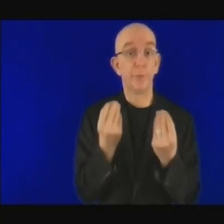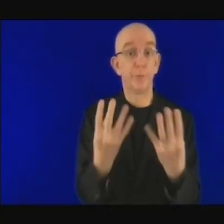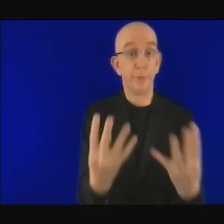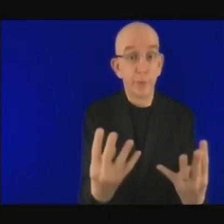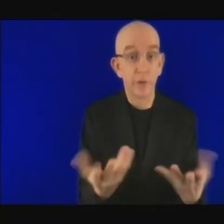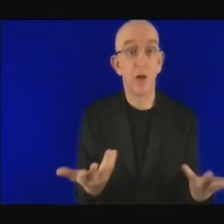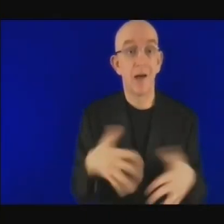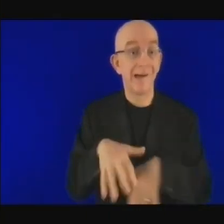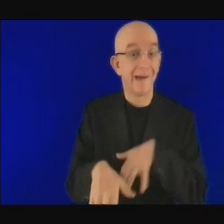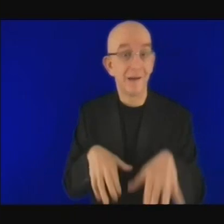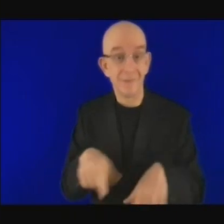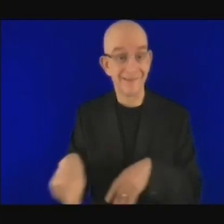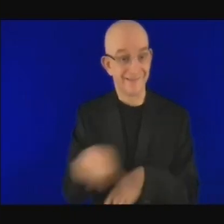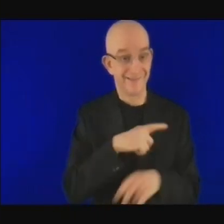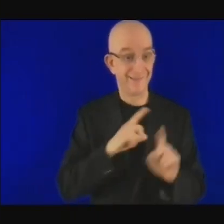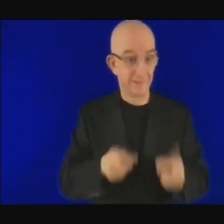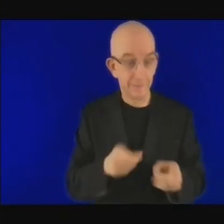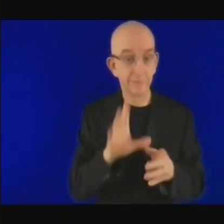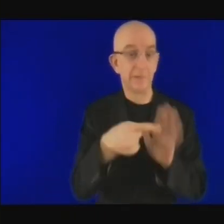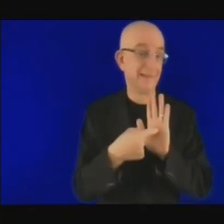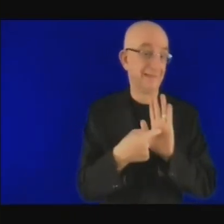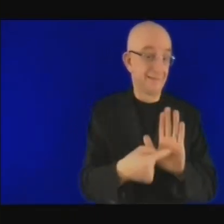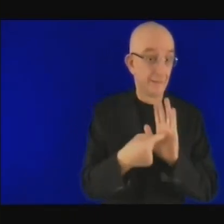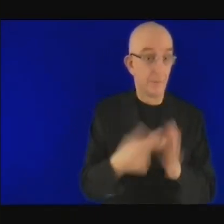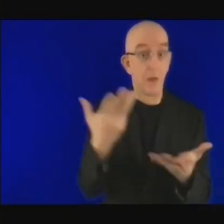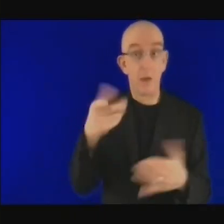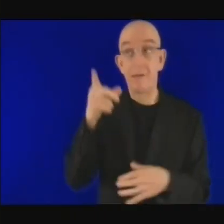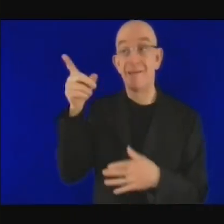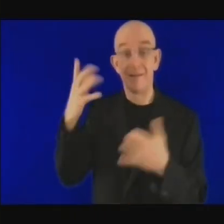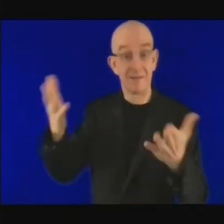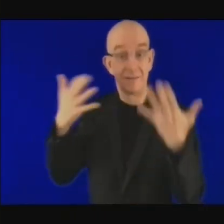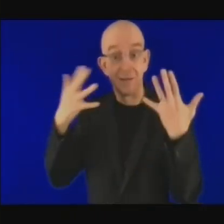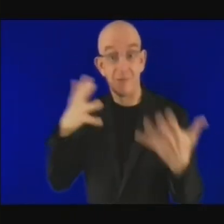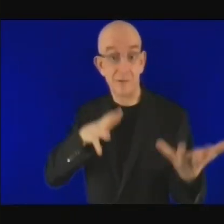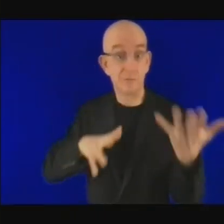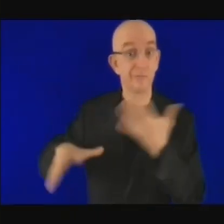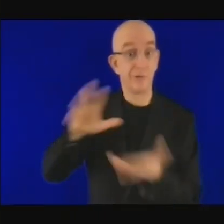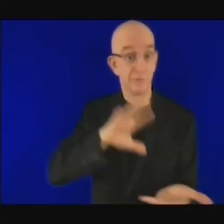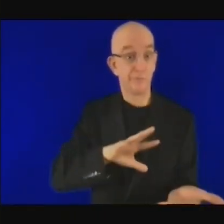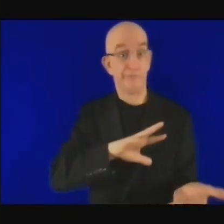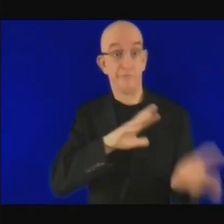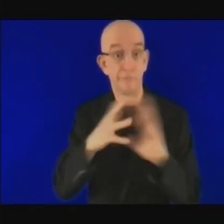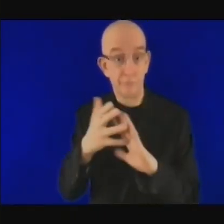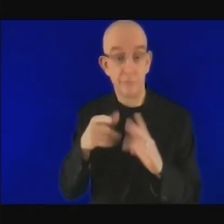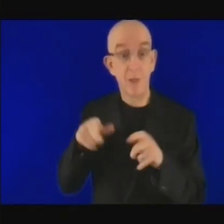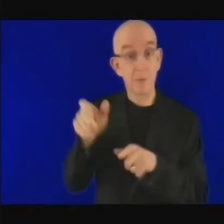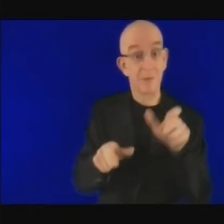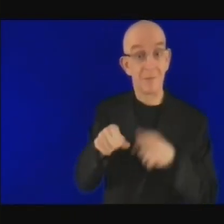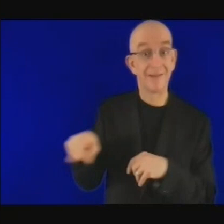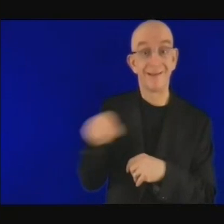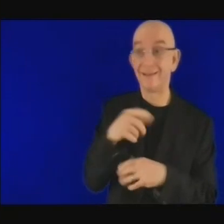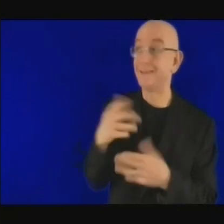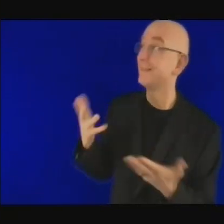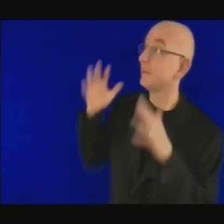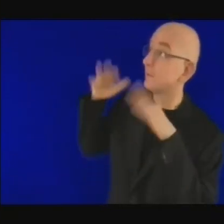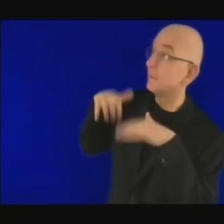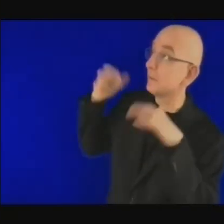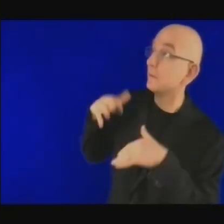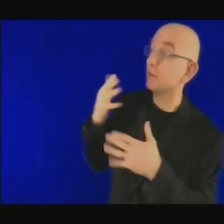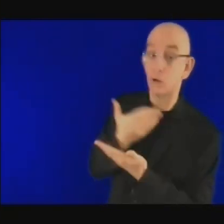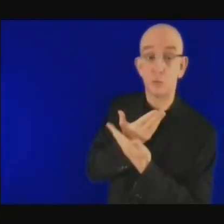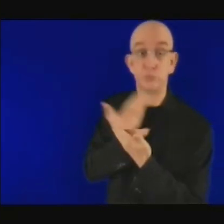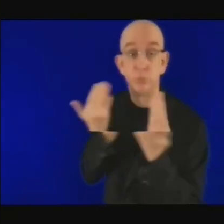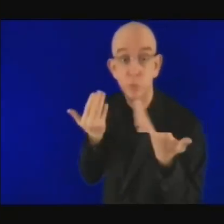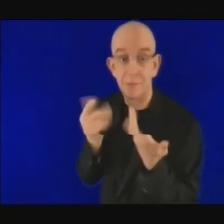il faut qu'il y ait de l'irrigation très souvent, mais pour cela, il faut avoir un accès à de l'énergie, je sais pas, pour